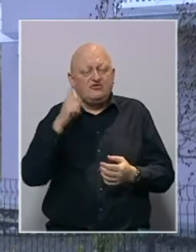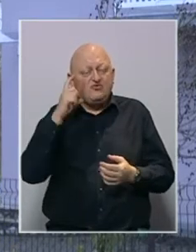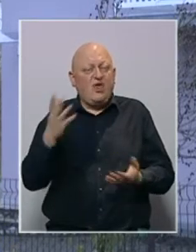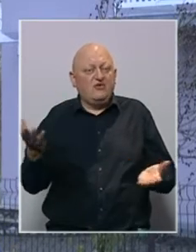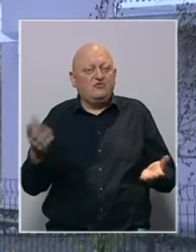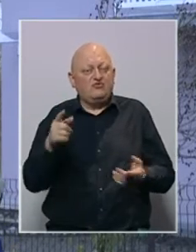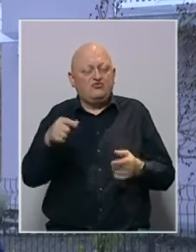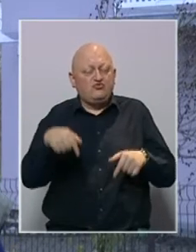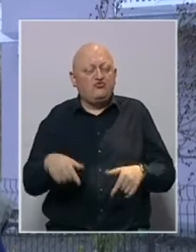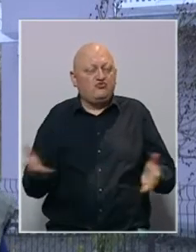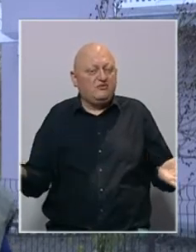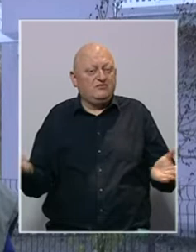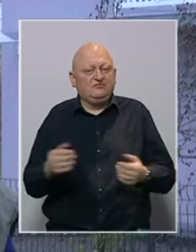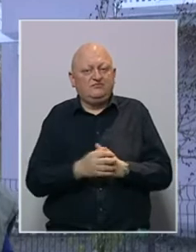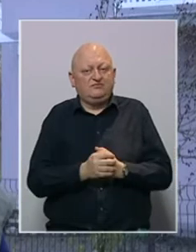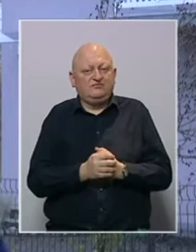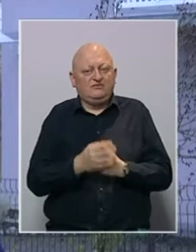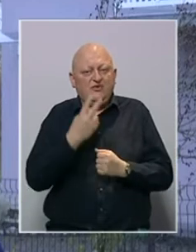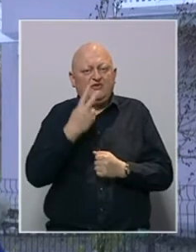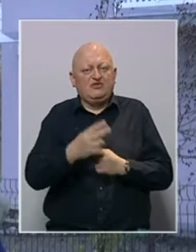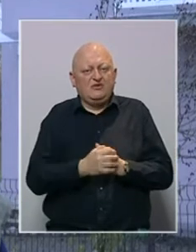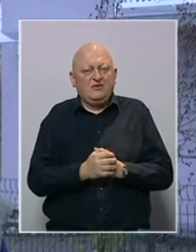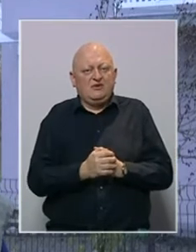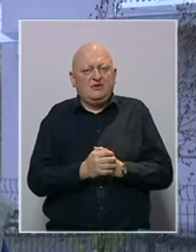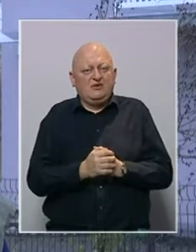tu smo, pa vidit ćemo.